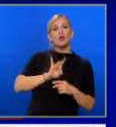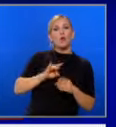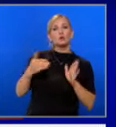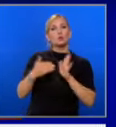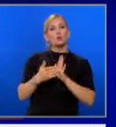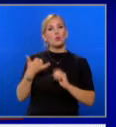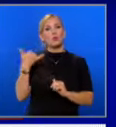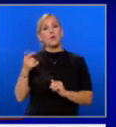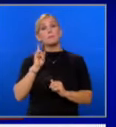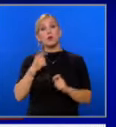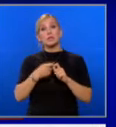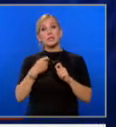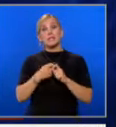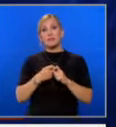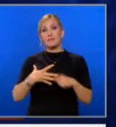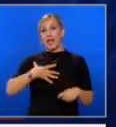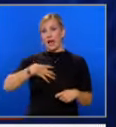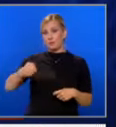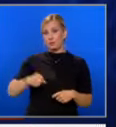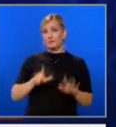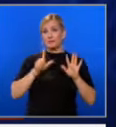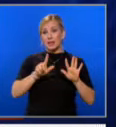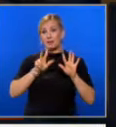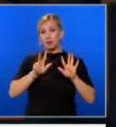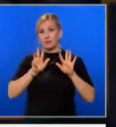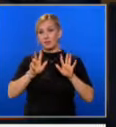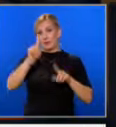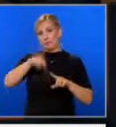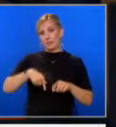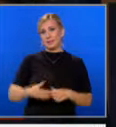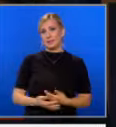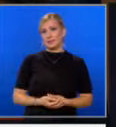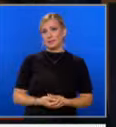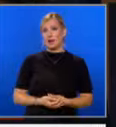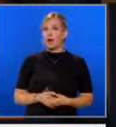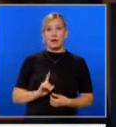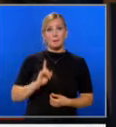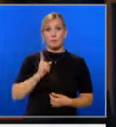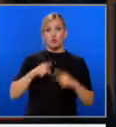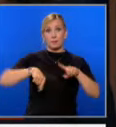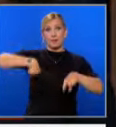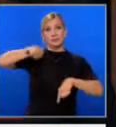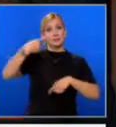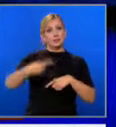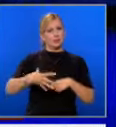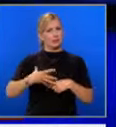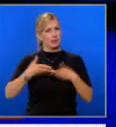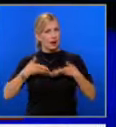могат да се правят аборти в 7-я, в 8-я, в 9-я месец. А може би и след раждане.